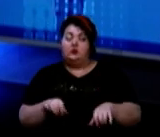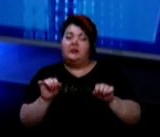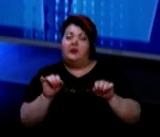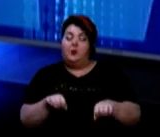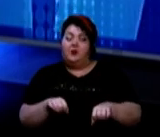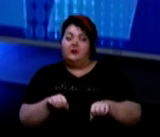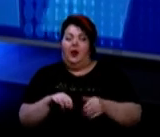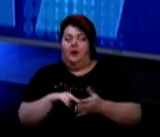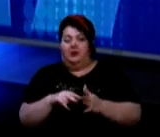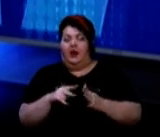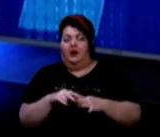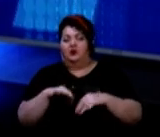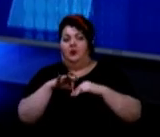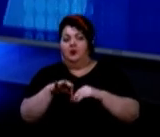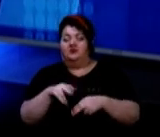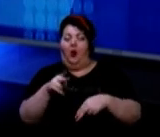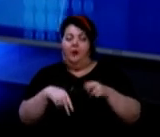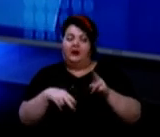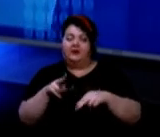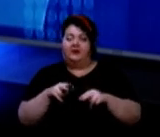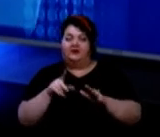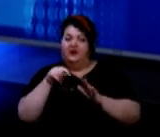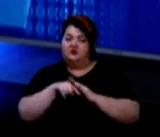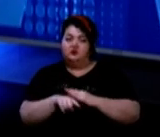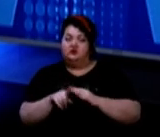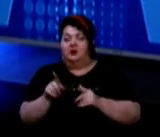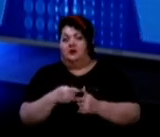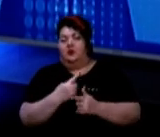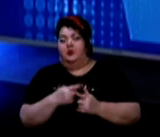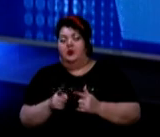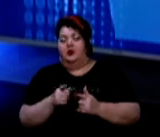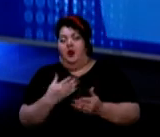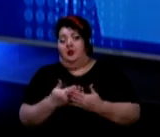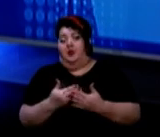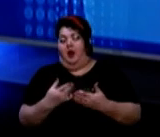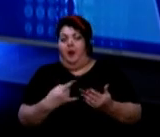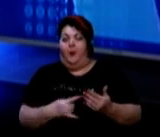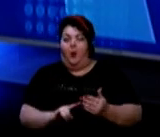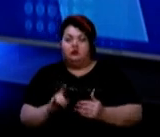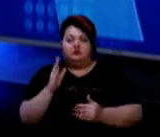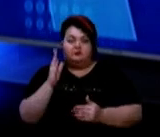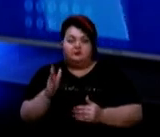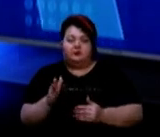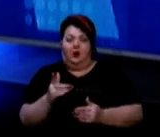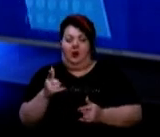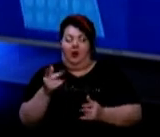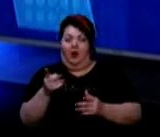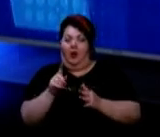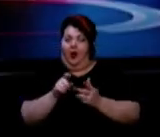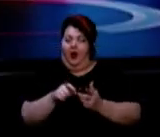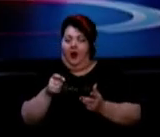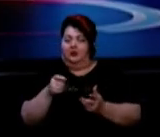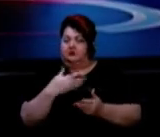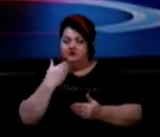планово провести оперативне втручання, чи, наприклад, породілля визначена, чи стан людини,